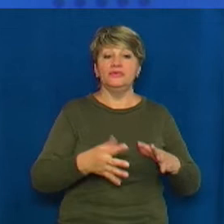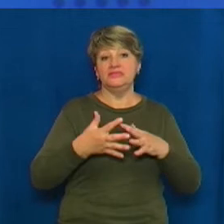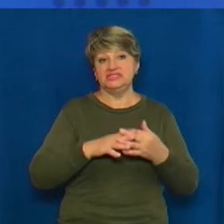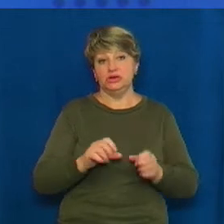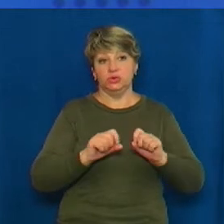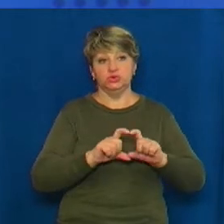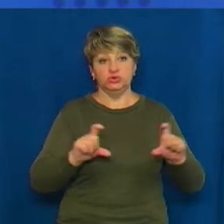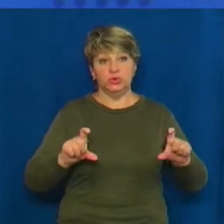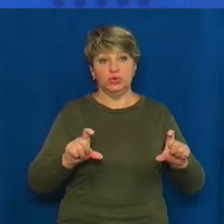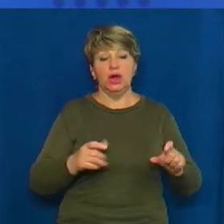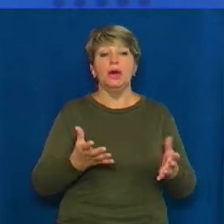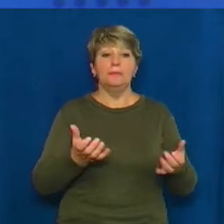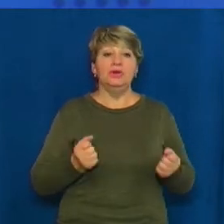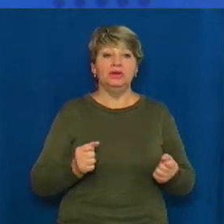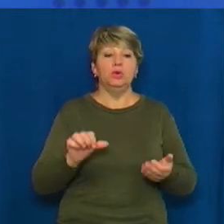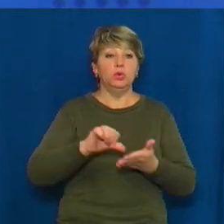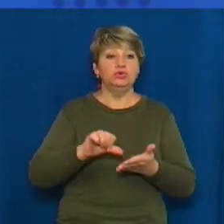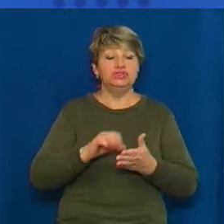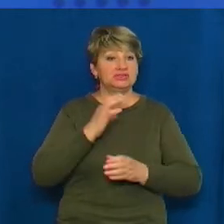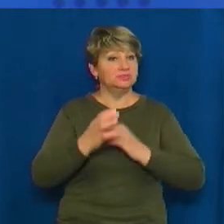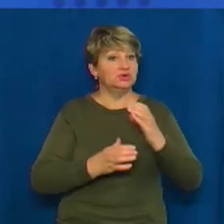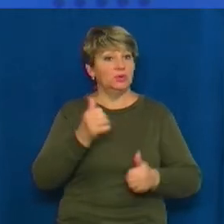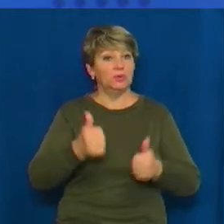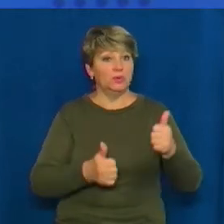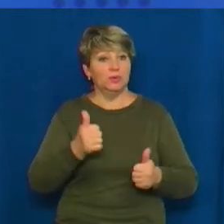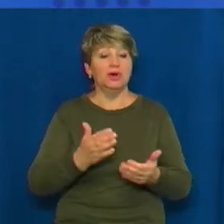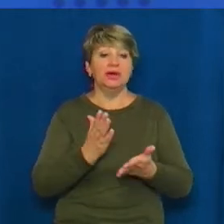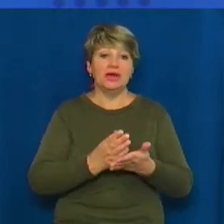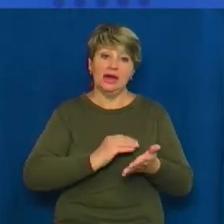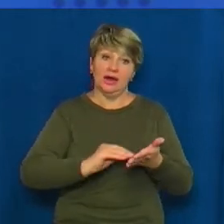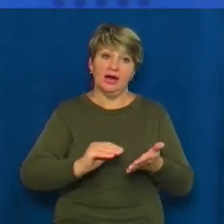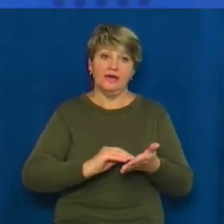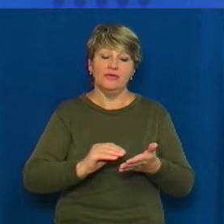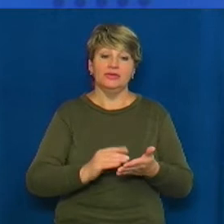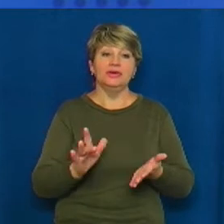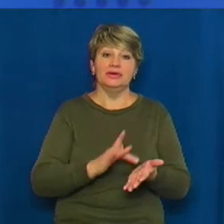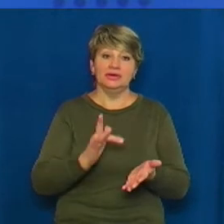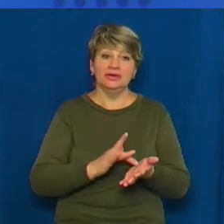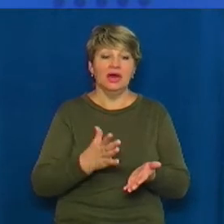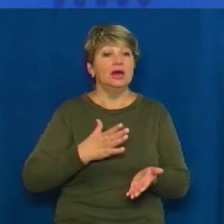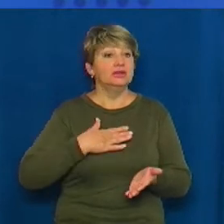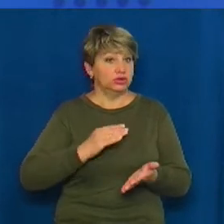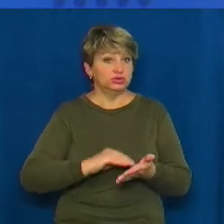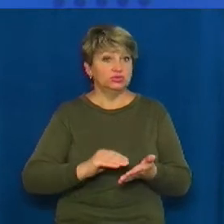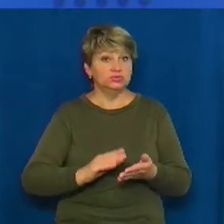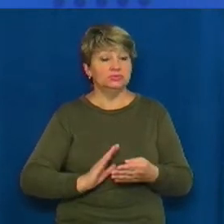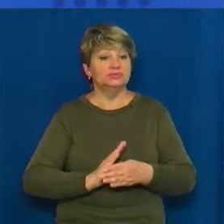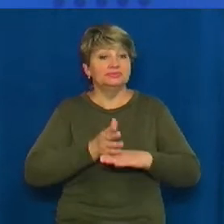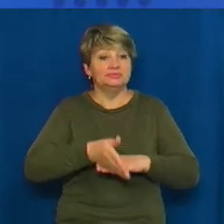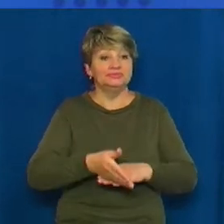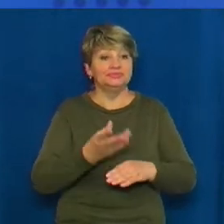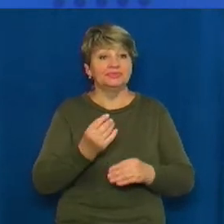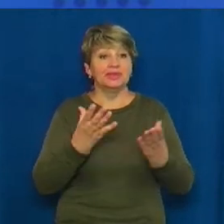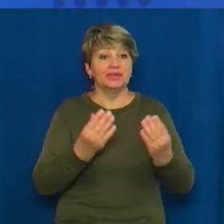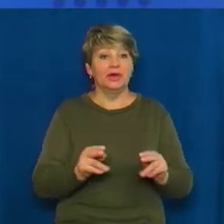школу. Вона бере участь у міжнародних конкурсах та є авторкою навчальних хрестоматій. Наша Ірина Філенко напередодні Дня вчителя